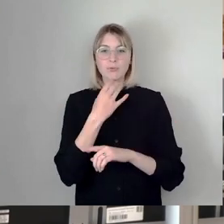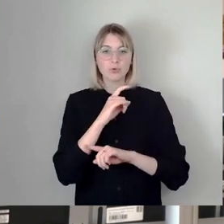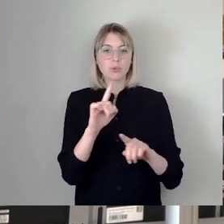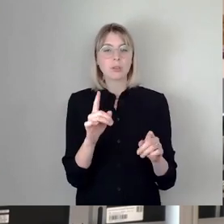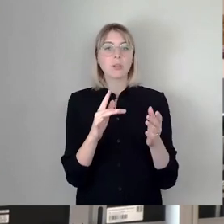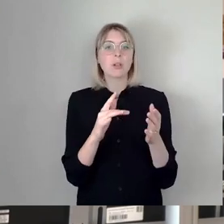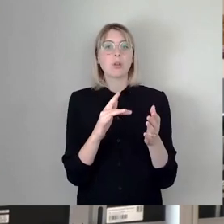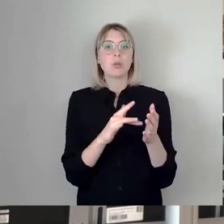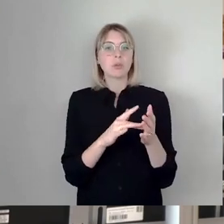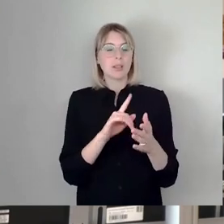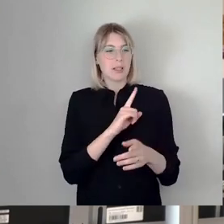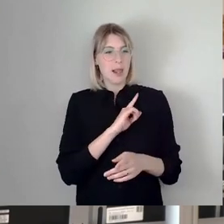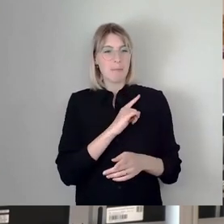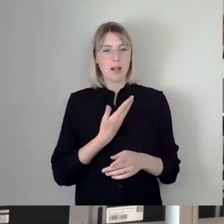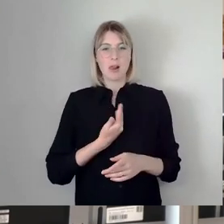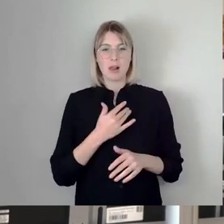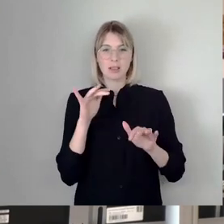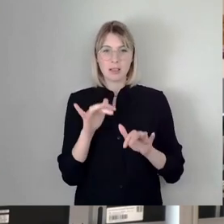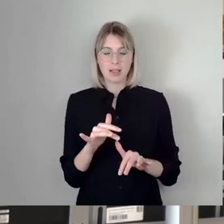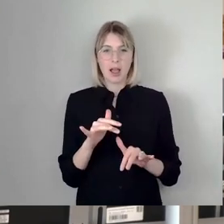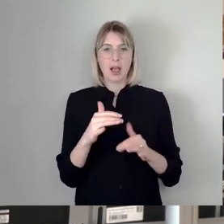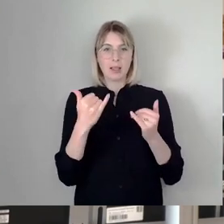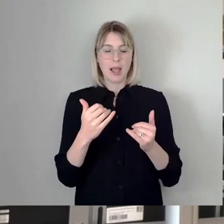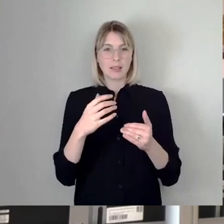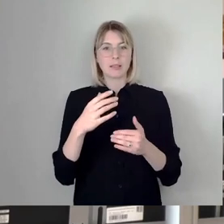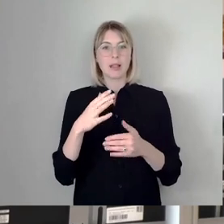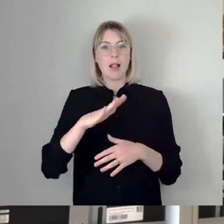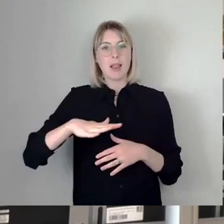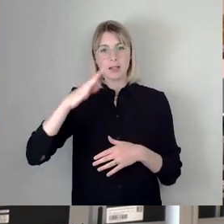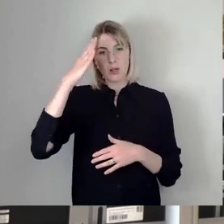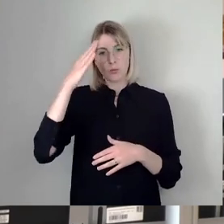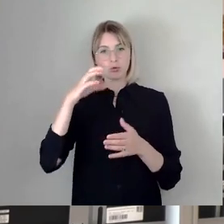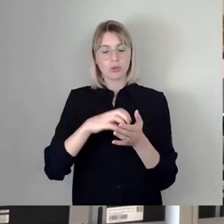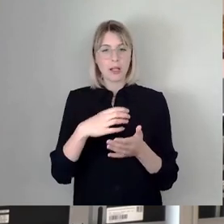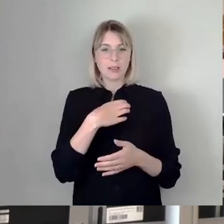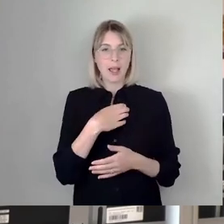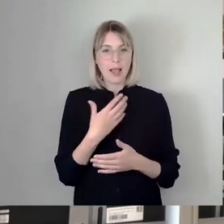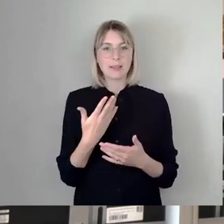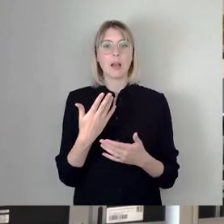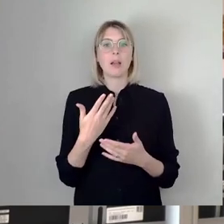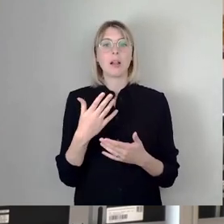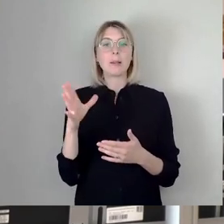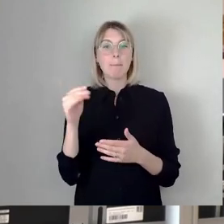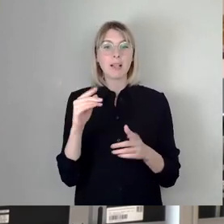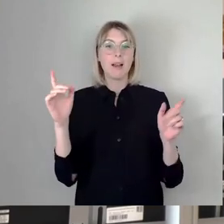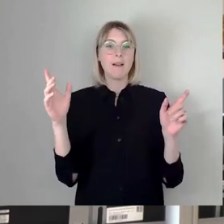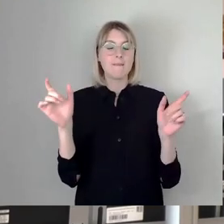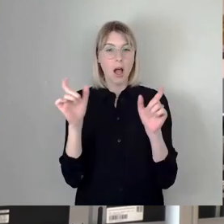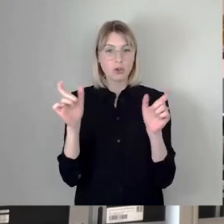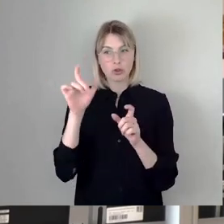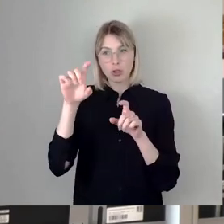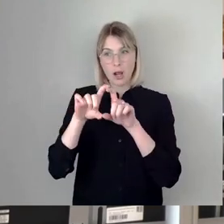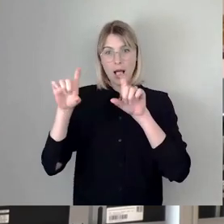die Landeshauptstadt Dresden in ihrer neuen Rolle als Konzessionsgeber, quasi als Mitveranstalter, auch ihrer Rolle